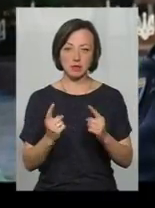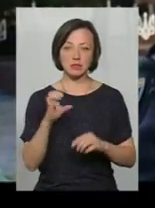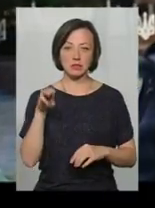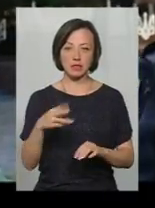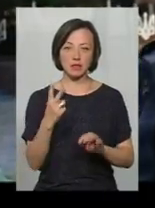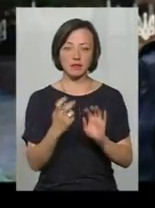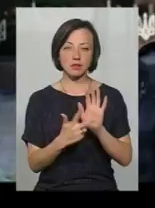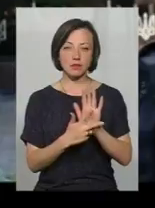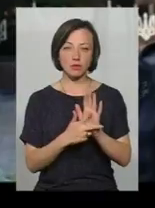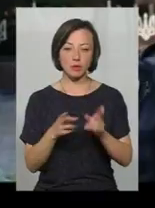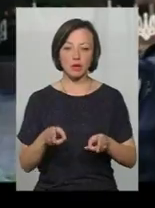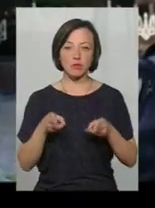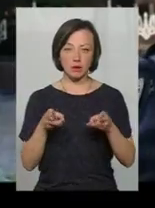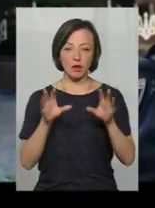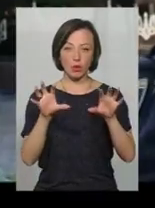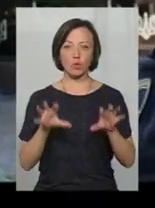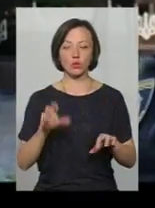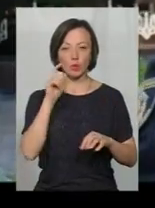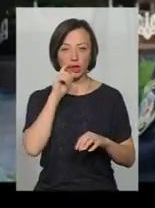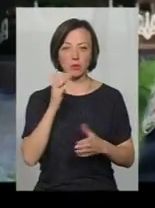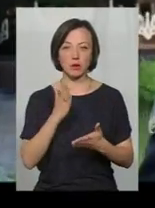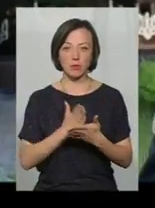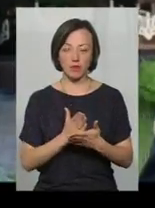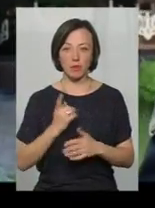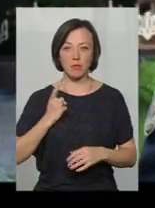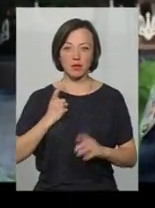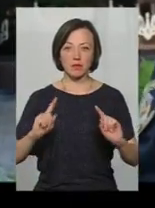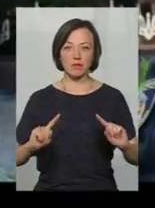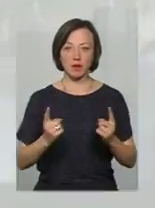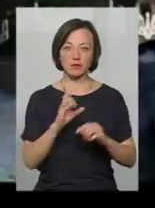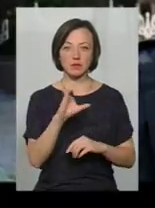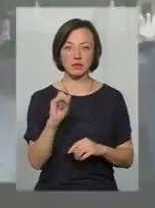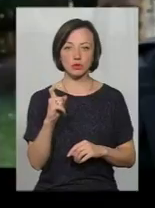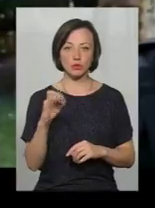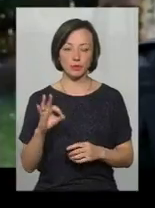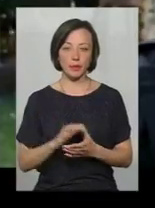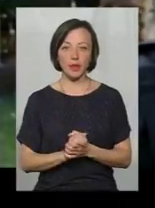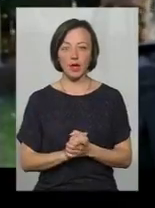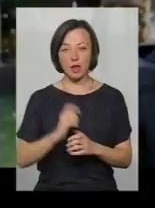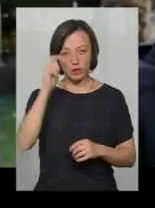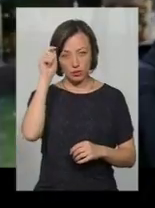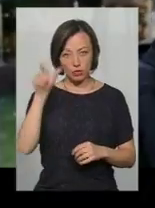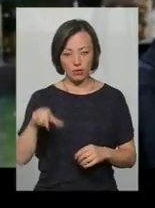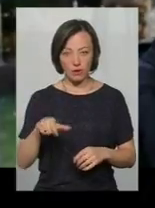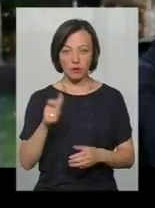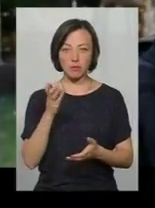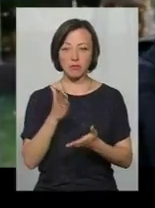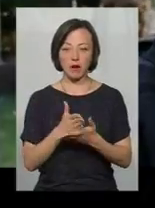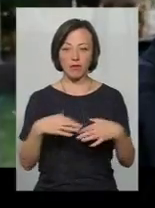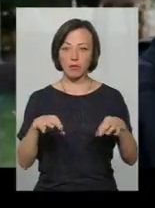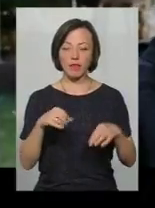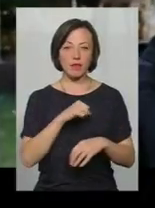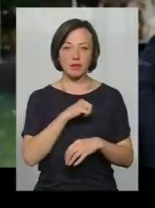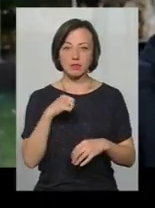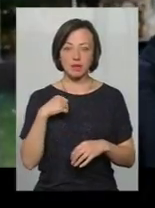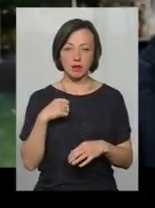208 Кримінального процесуального кодексу України та перебуває під вартою в ізоляторі тимчасового тримання. Чоловік перебував в автомобілі не сам, він був своїми